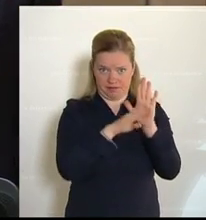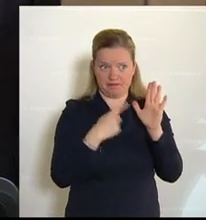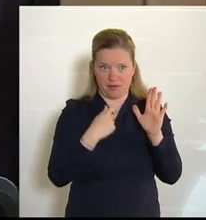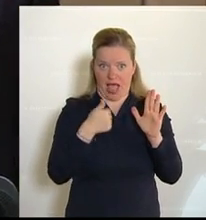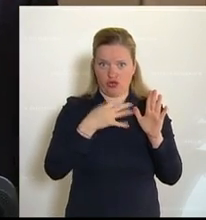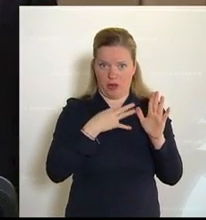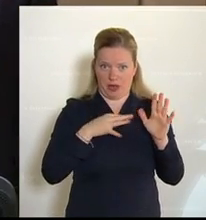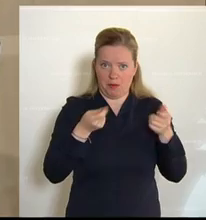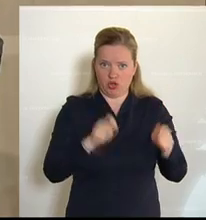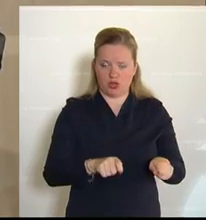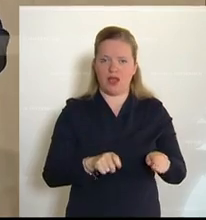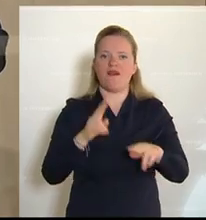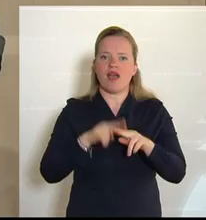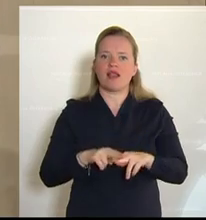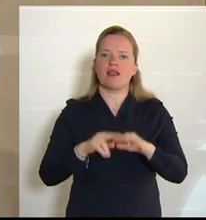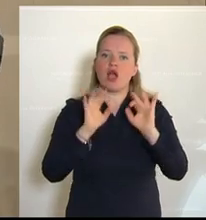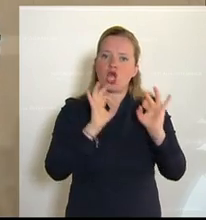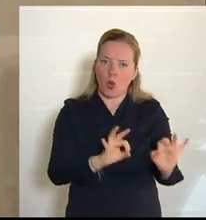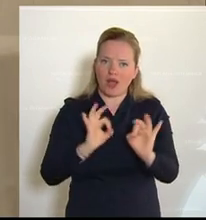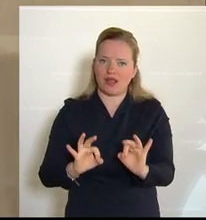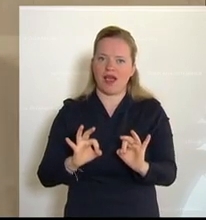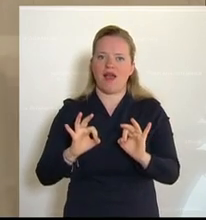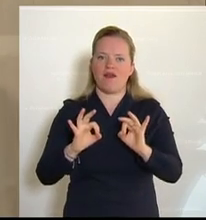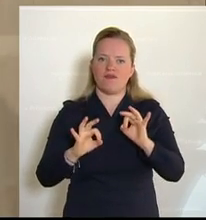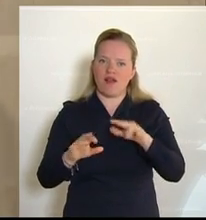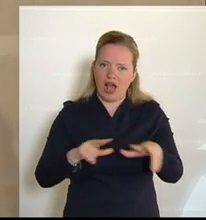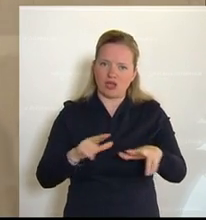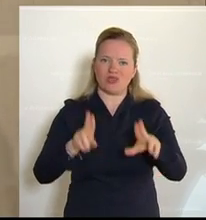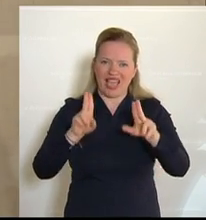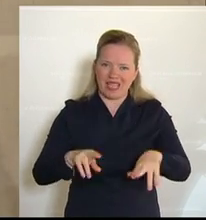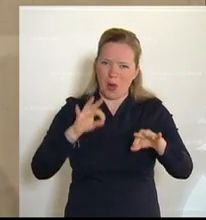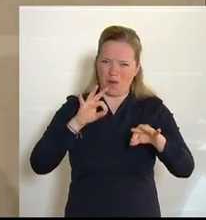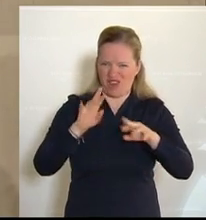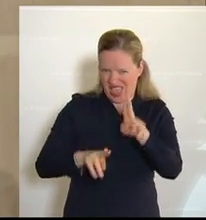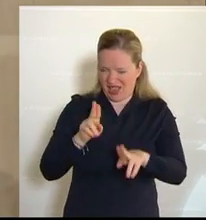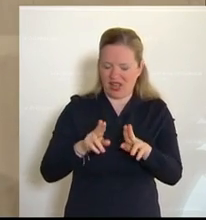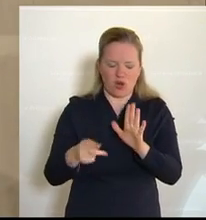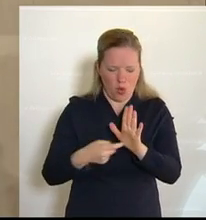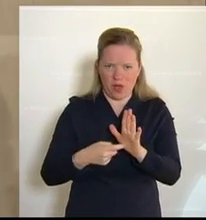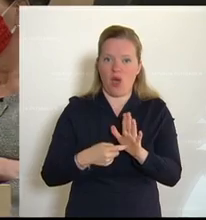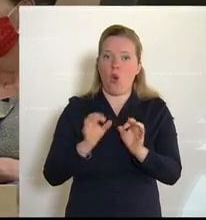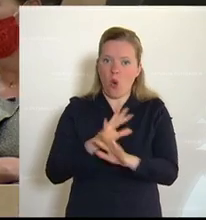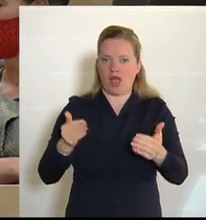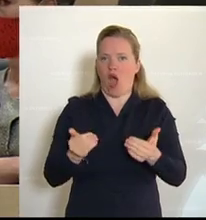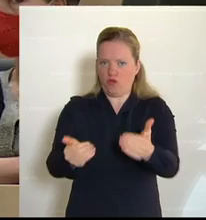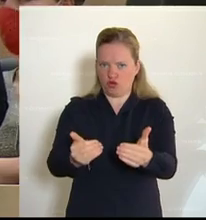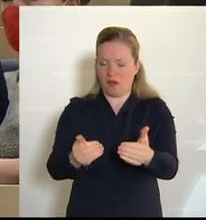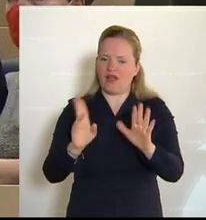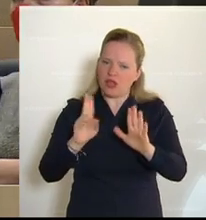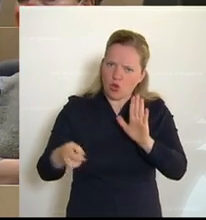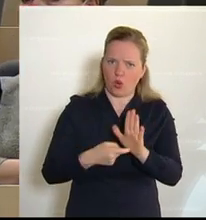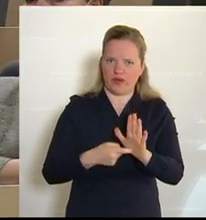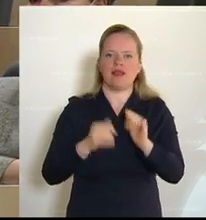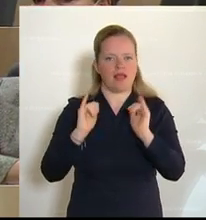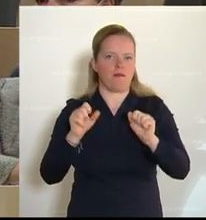für die Aufrechterhaltung der geordneten Verwaltungsrechtspflege unbedingt erforderlich ist, das heißt ohne Aufschub und so